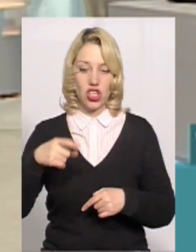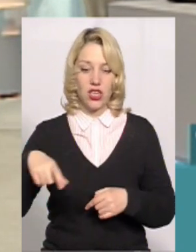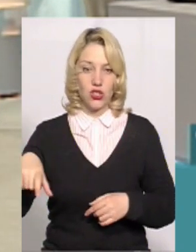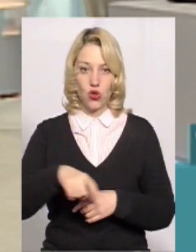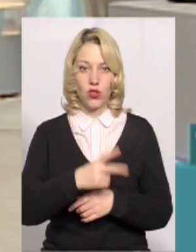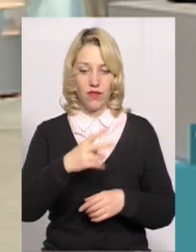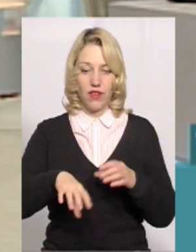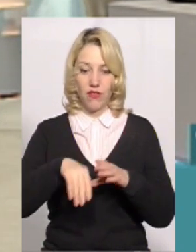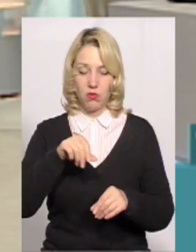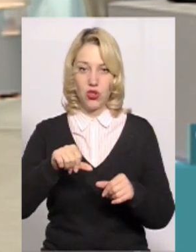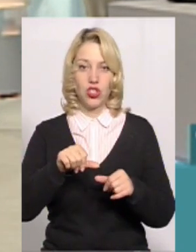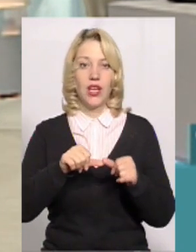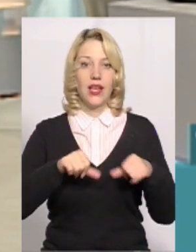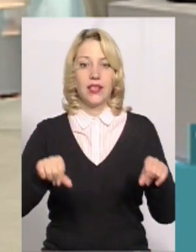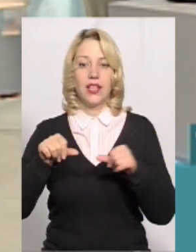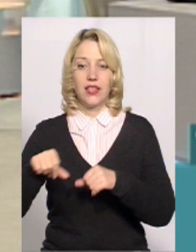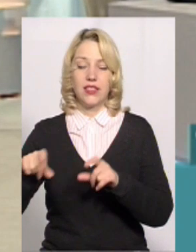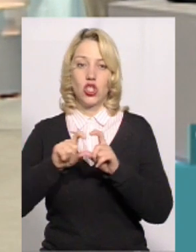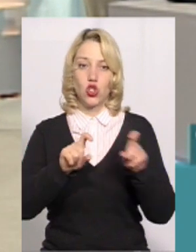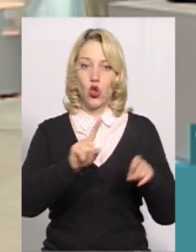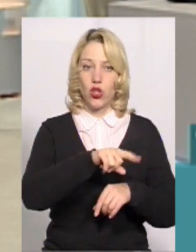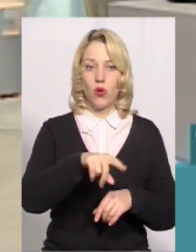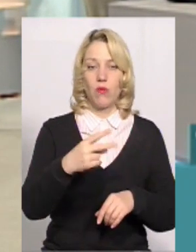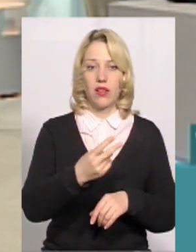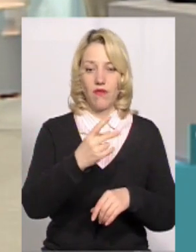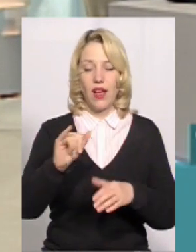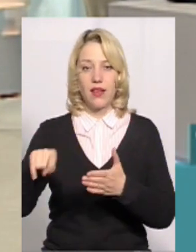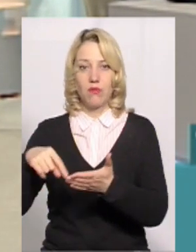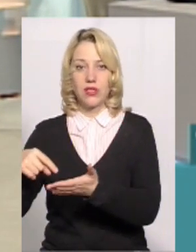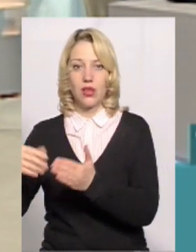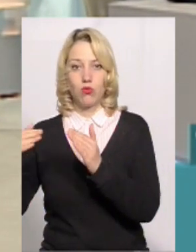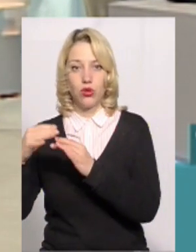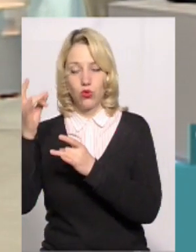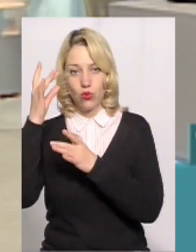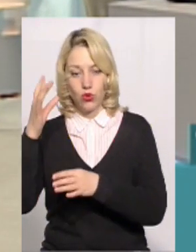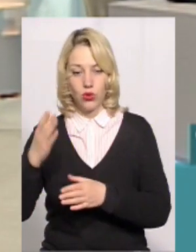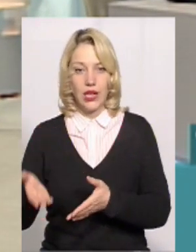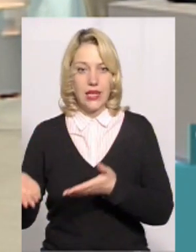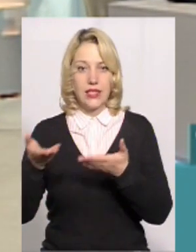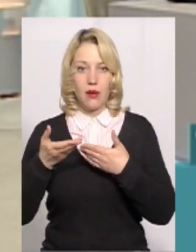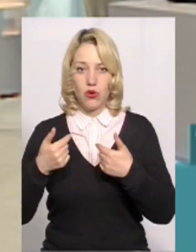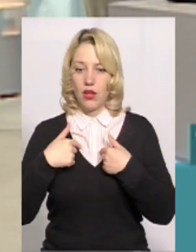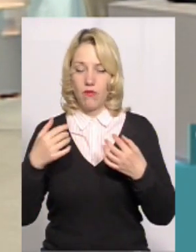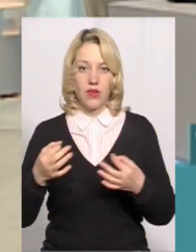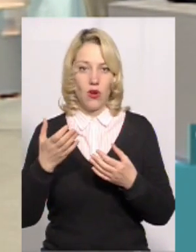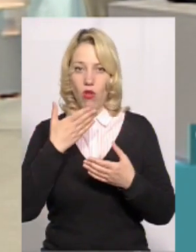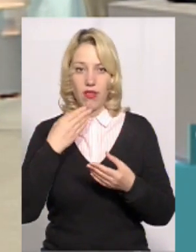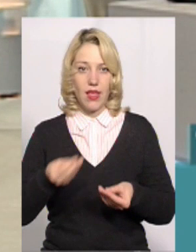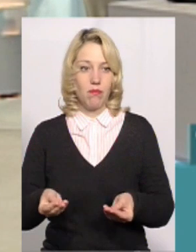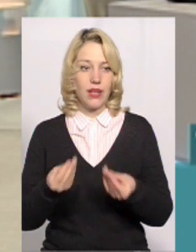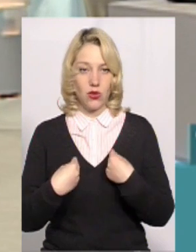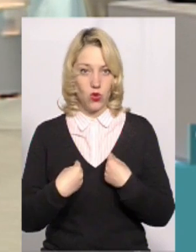дільниці. Це школа номер два і війській будинок культури. Запрошення нам ніколи не приносять.